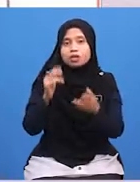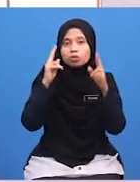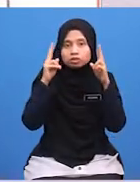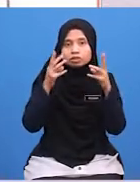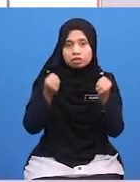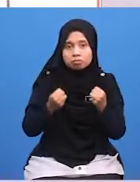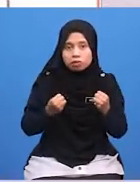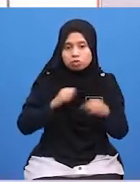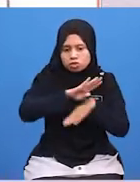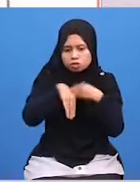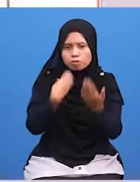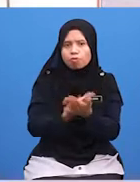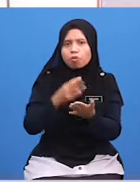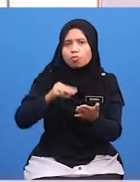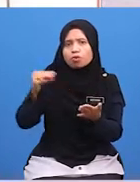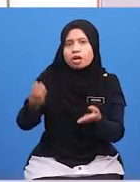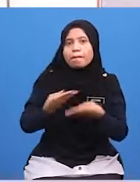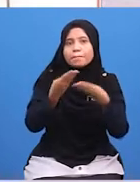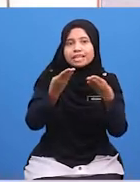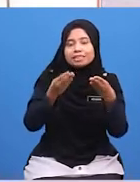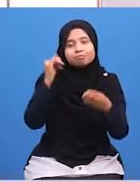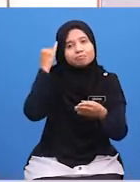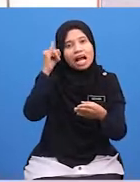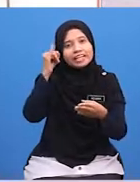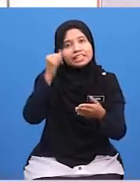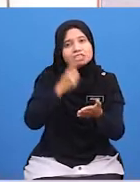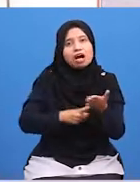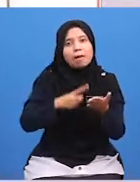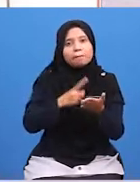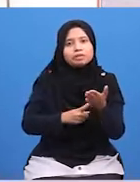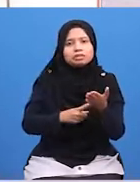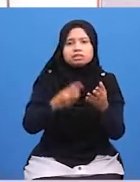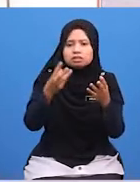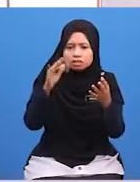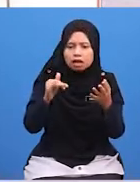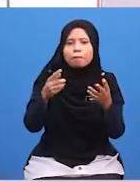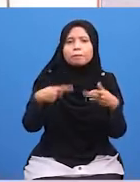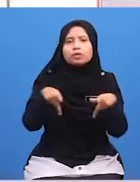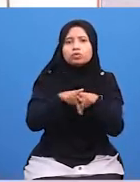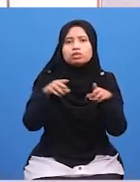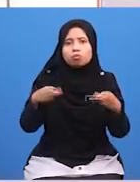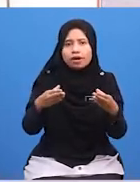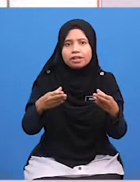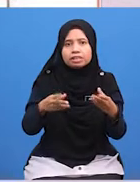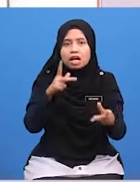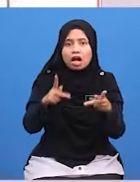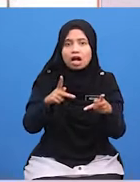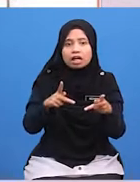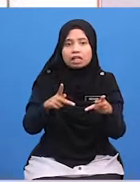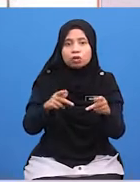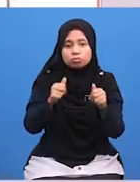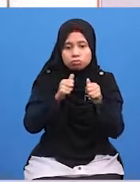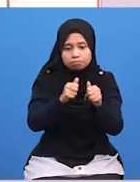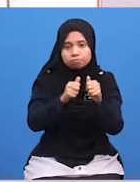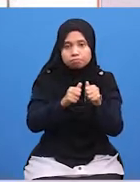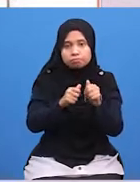Zanak Semua Murid-Murid Memberikan Cadangan Atau Apakah Tindakan Kamu Sekiranya Keadaan Berikut